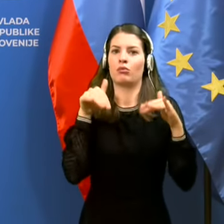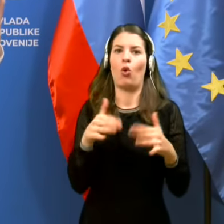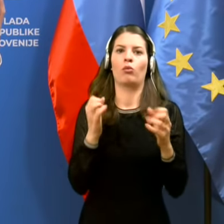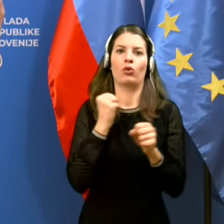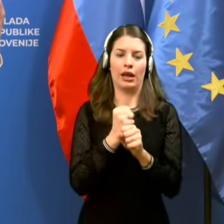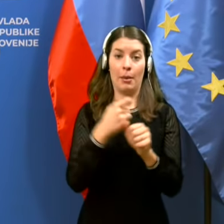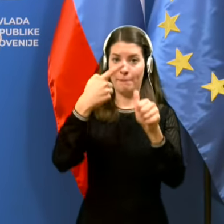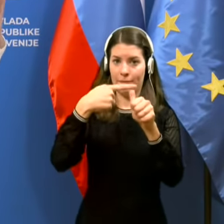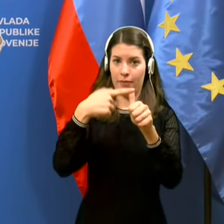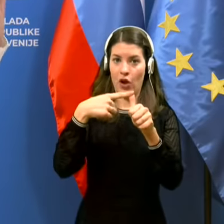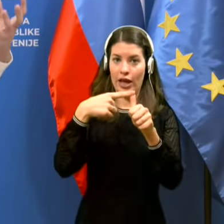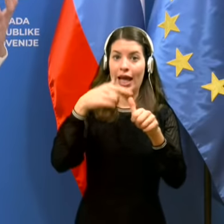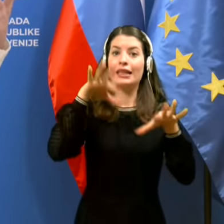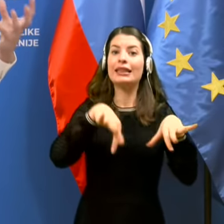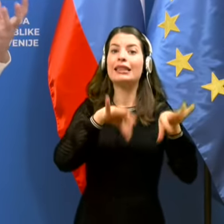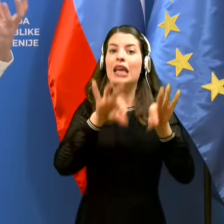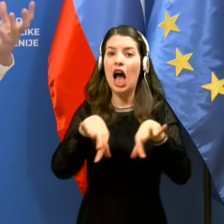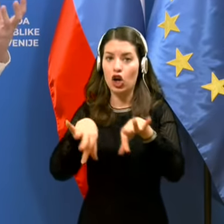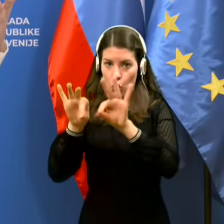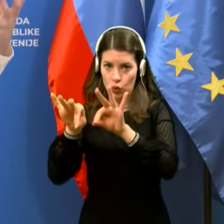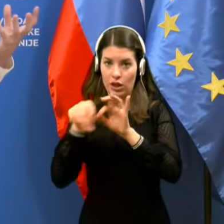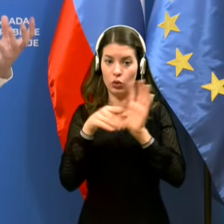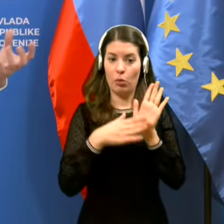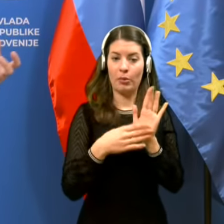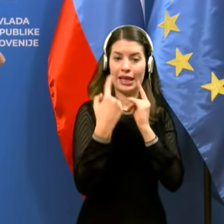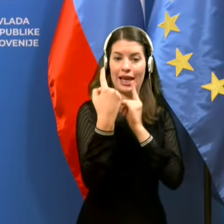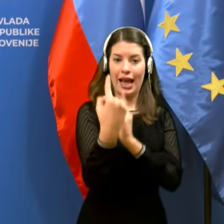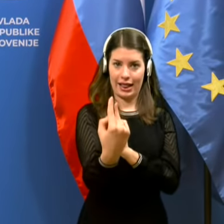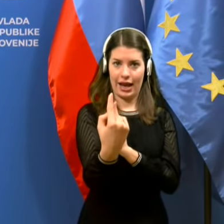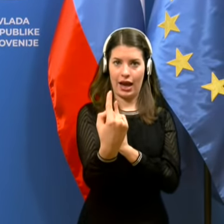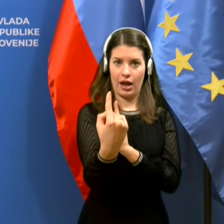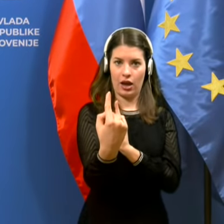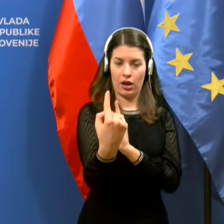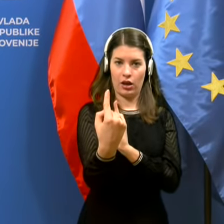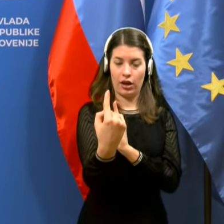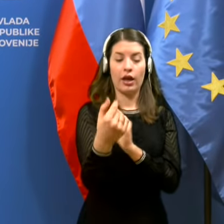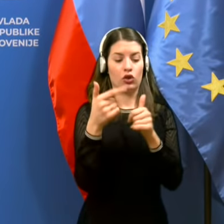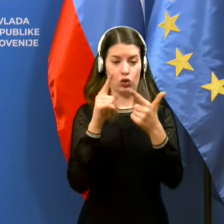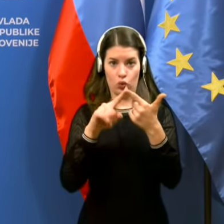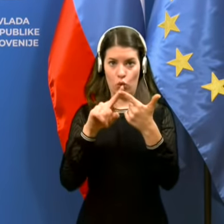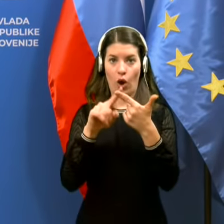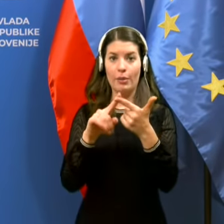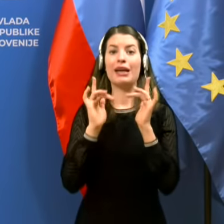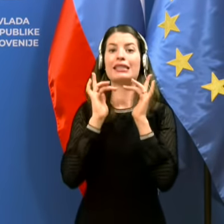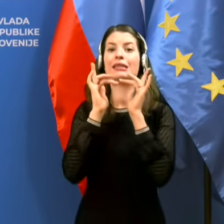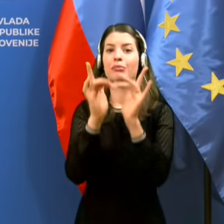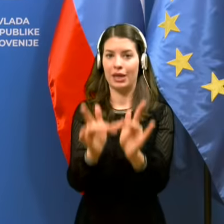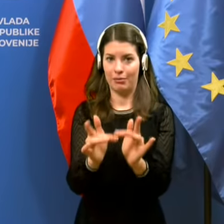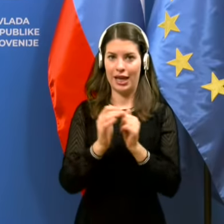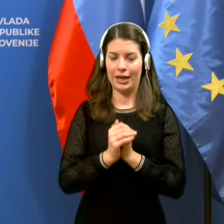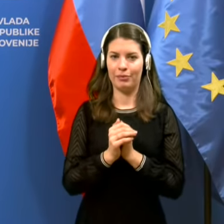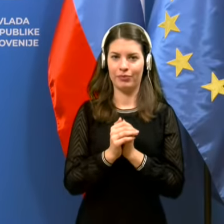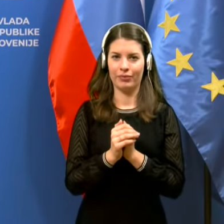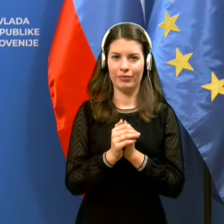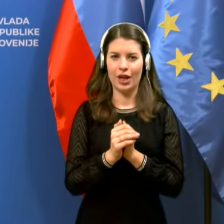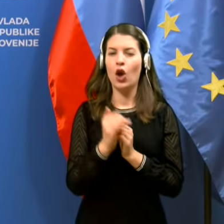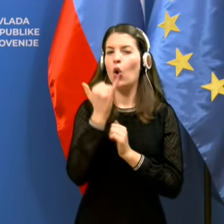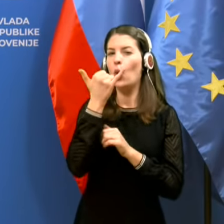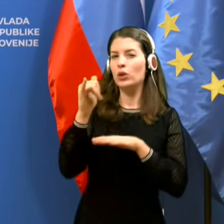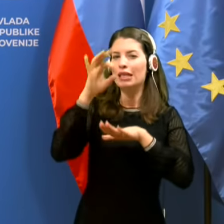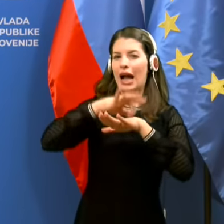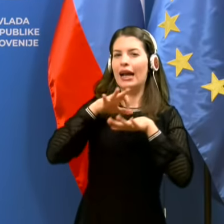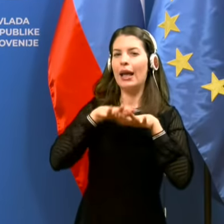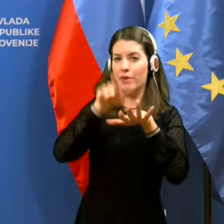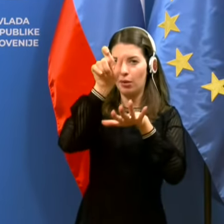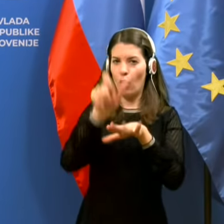Eno je diagnostika, ker se dela ena na ena na posamični primir, eno je epidemiološko spremljanje. Mislim, veste, tako vsak epidemiolog,